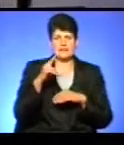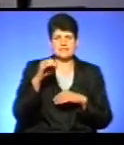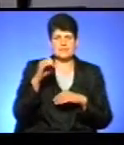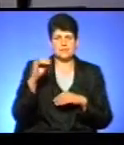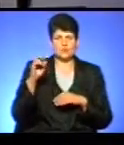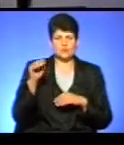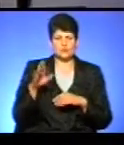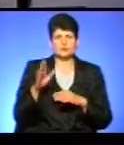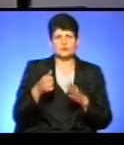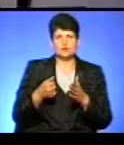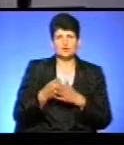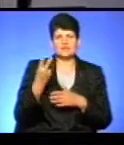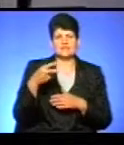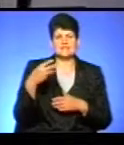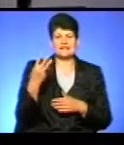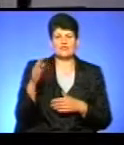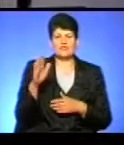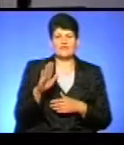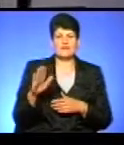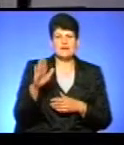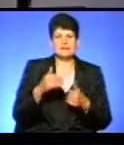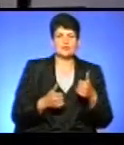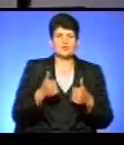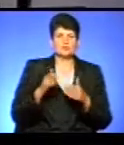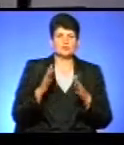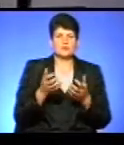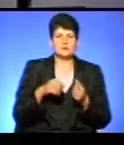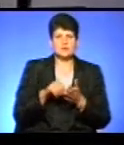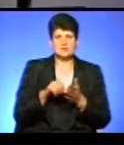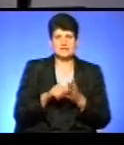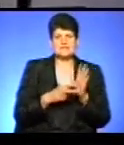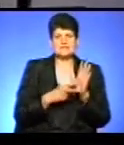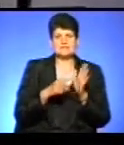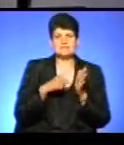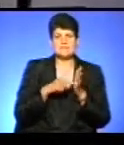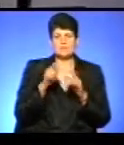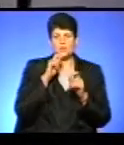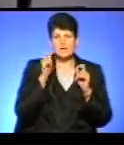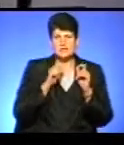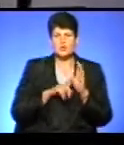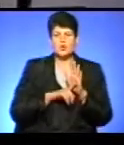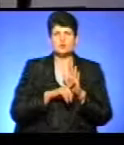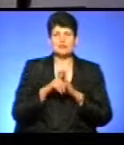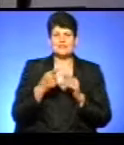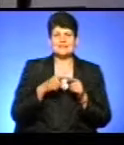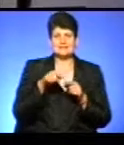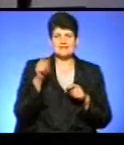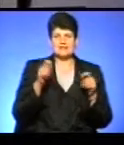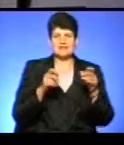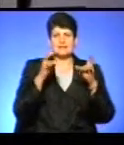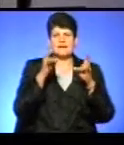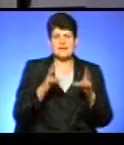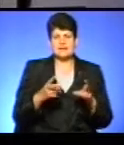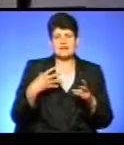Триватиме він до 23 вересня. На конкурсі будуть учасники із семи міст України. Розпочне цьогорічний фестиваль «Трагедія